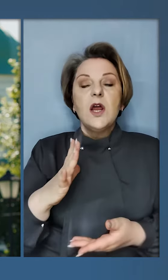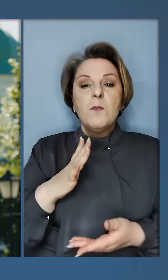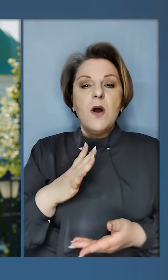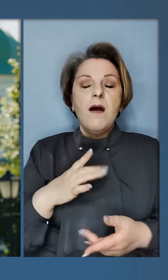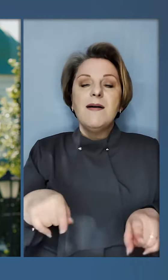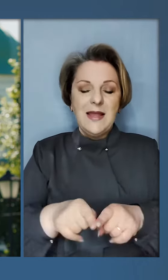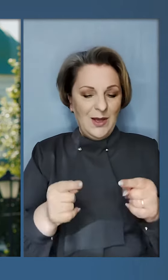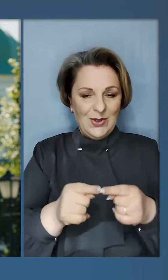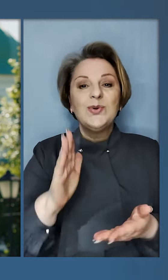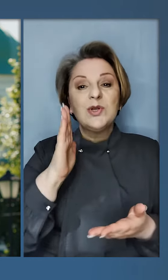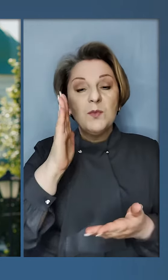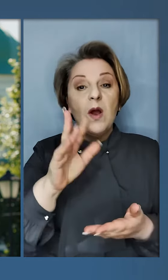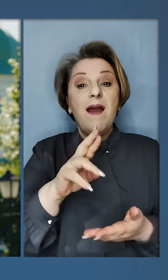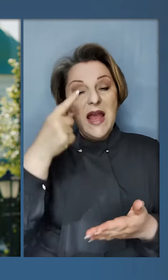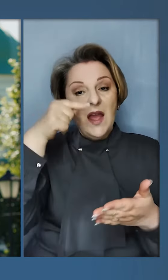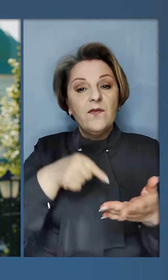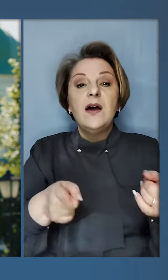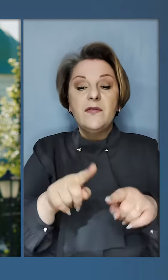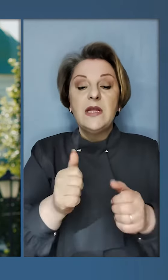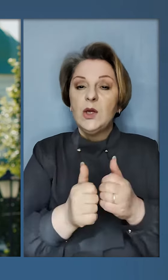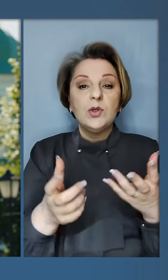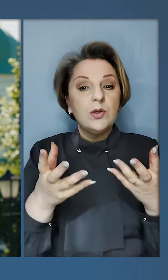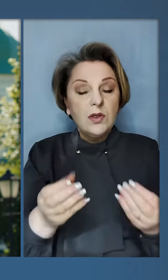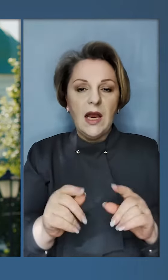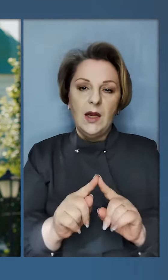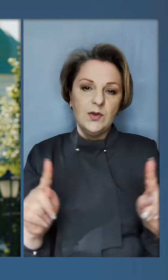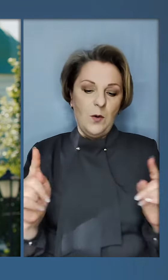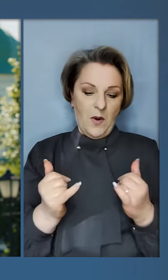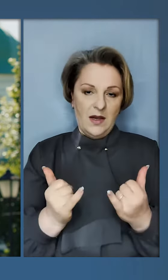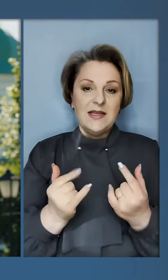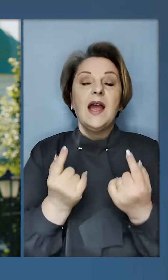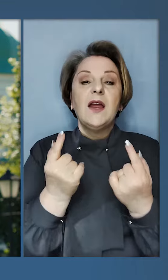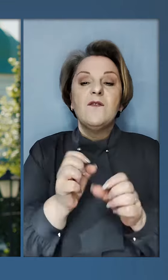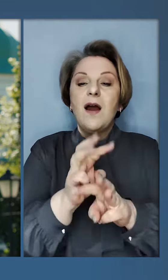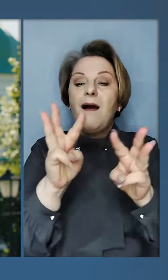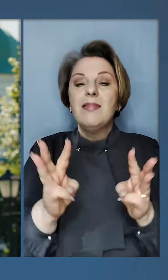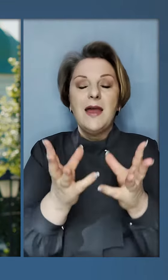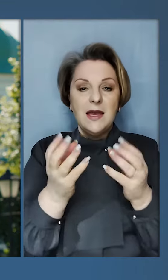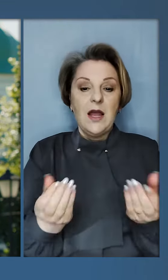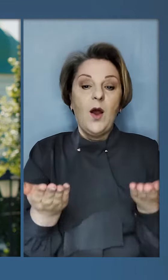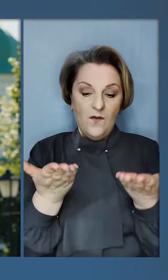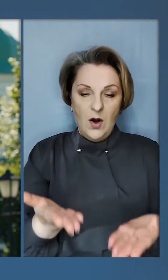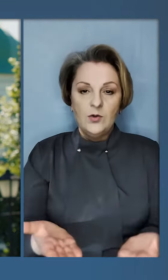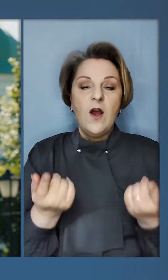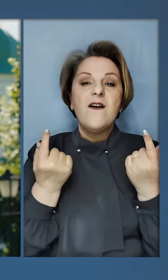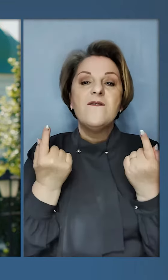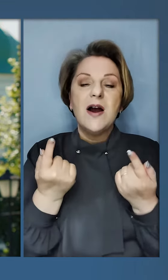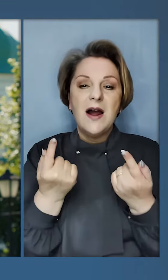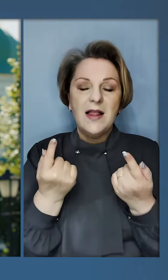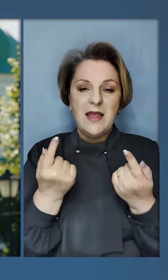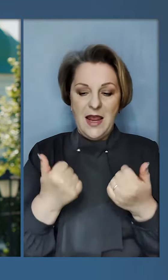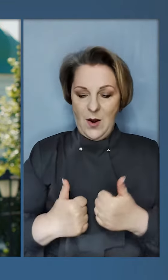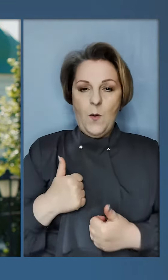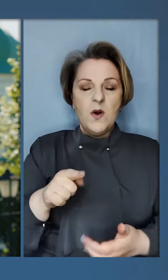Так завжди було. Так точно буде. Я вірю в це щодня, а особливо в цей великий день у